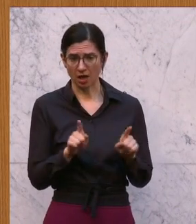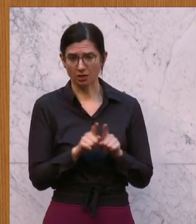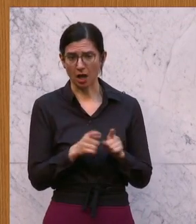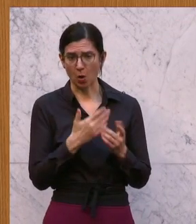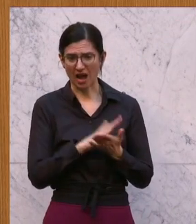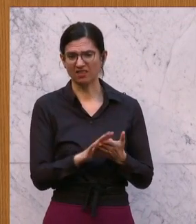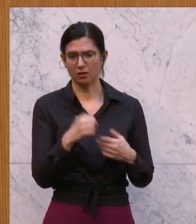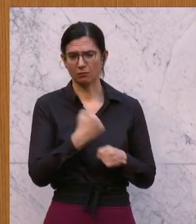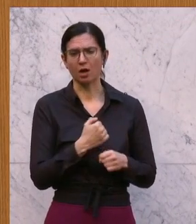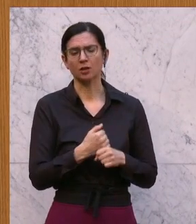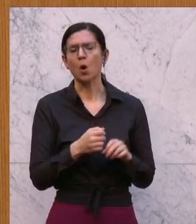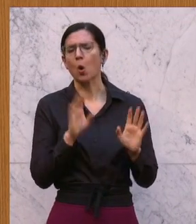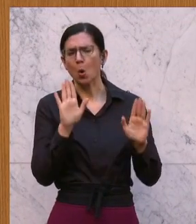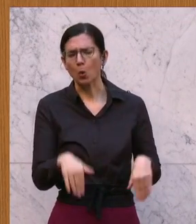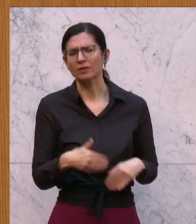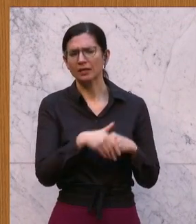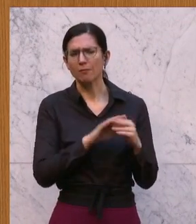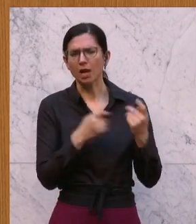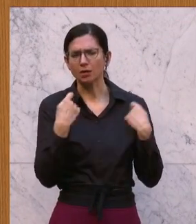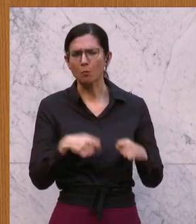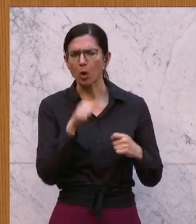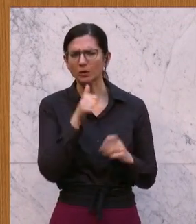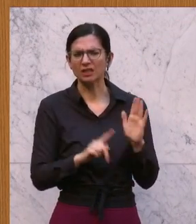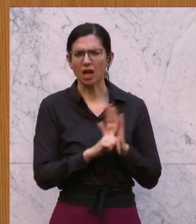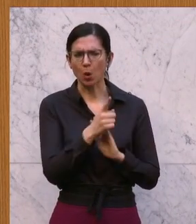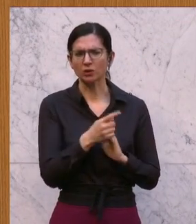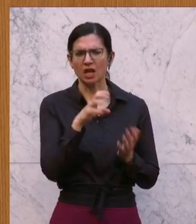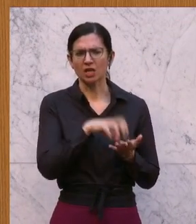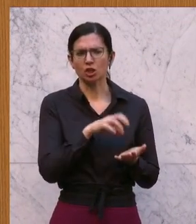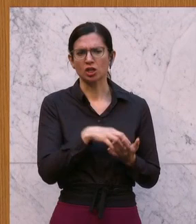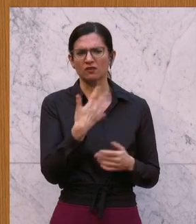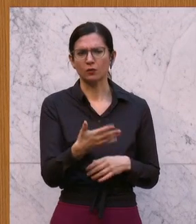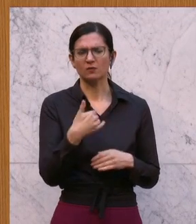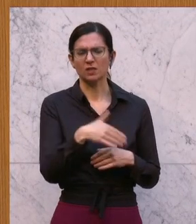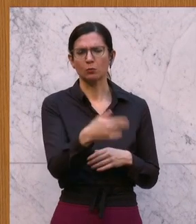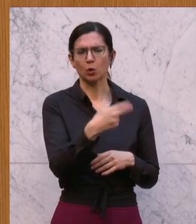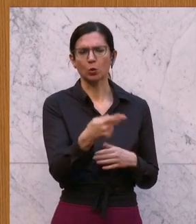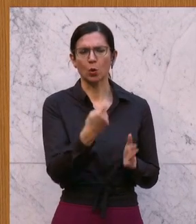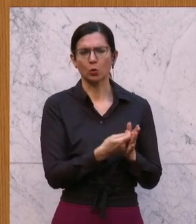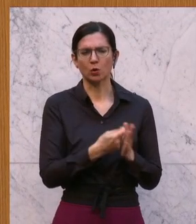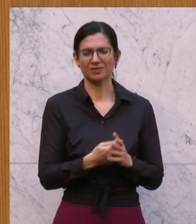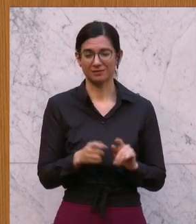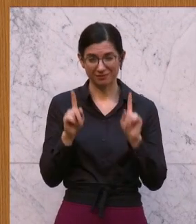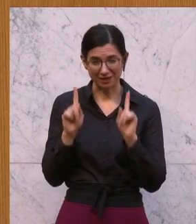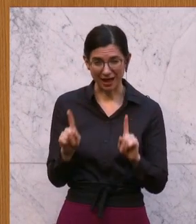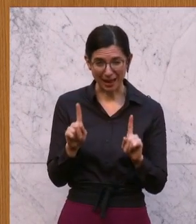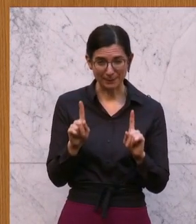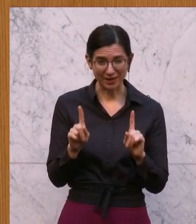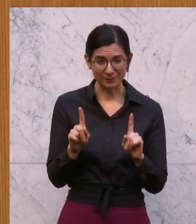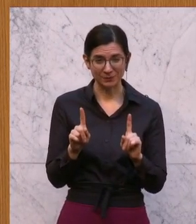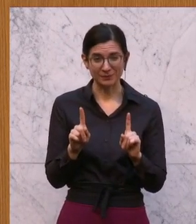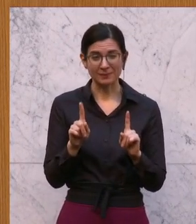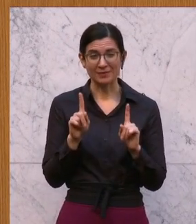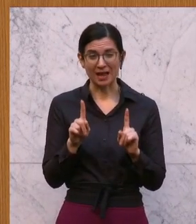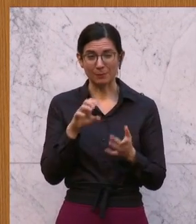machen und sagen, ach im Gemeindebau erhöhe ich nicht. Das würde der Staat 50 Millionen Euro kosten. Aber der